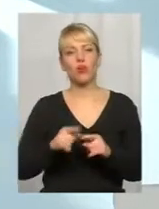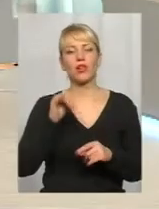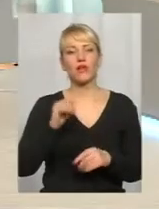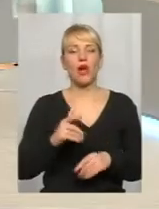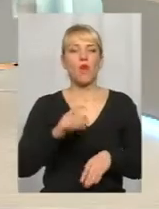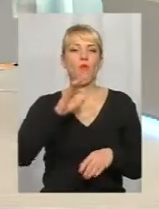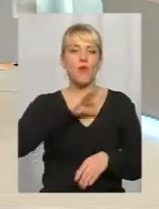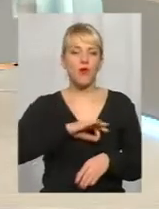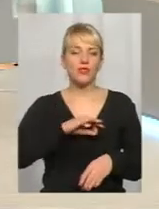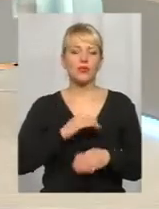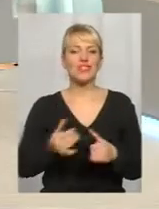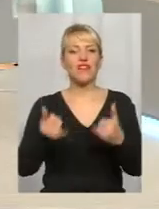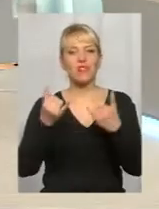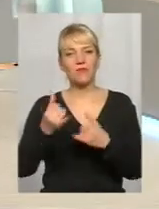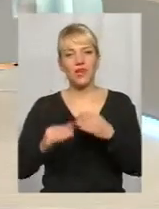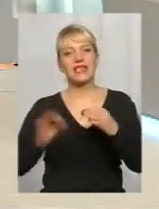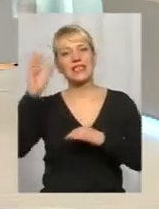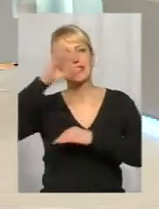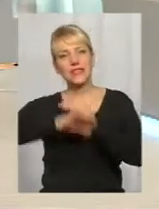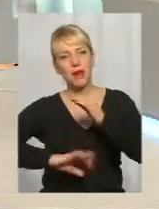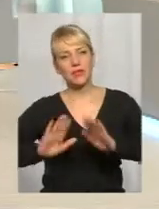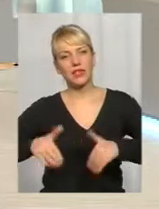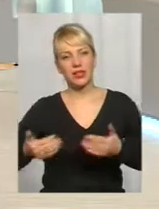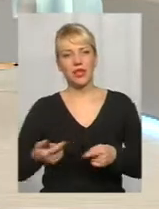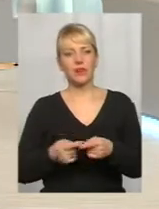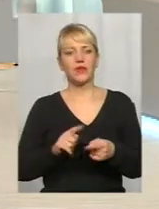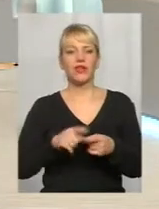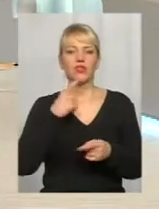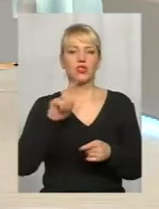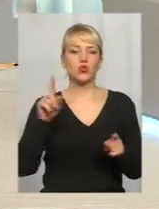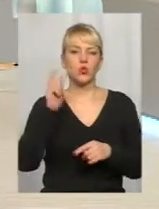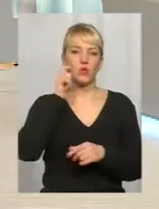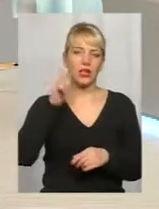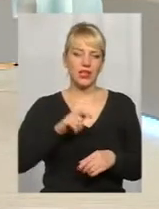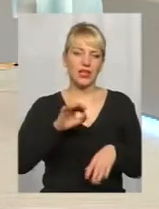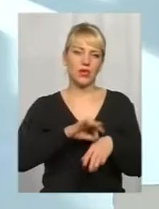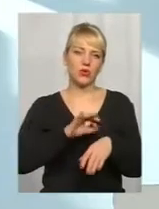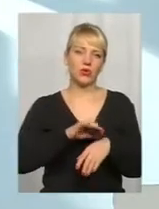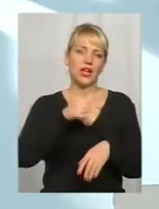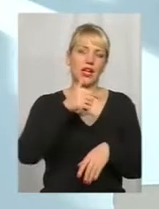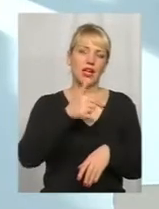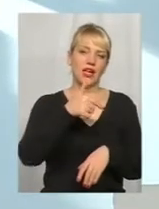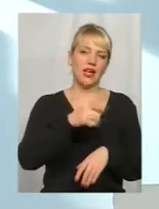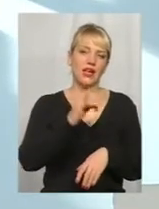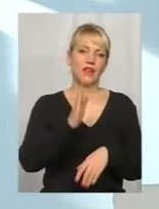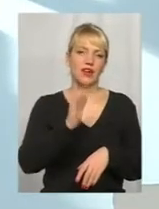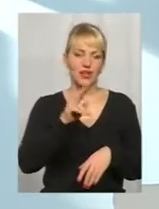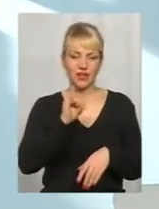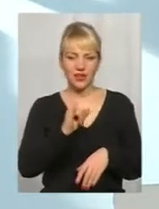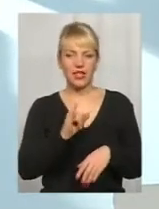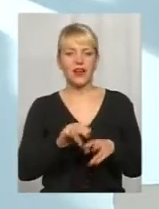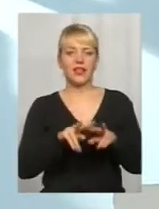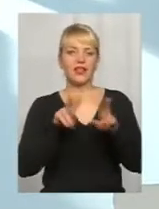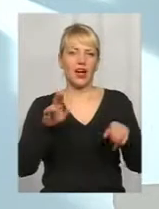западних рекомендацій. Мотивує це тем, що українец болеє РВІ точно так ж, як болеє РВІ англичанин. І, соответственно, можна взяти